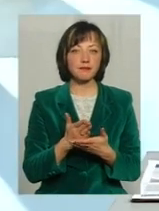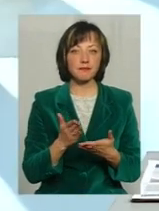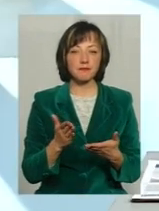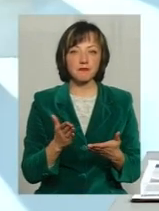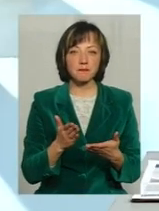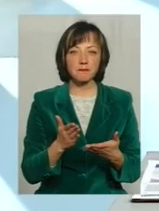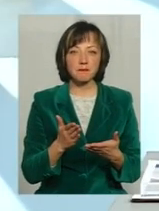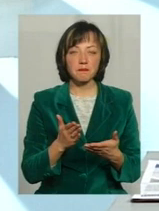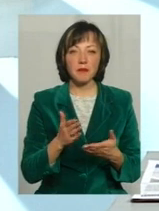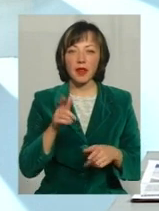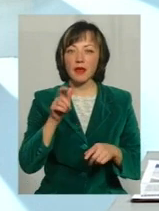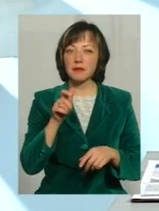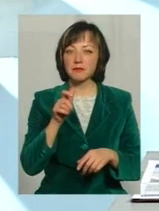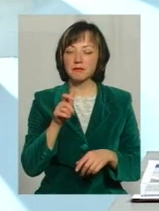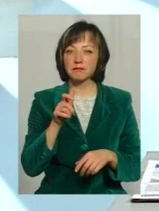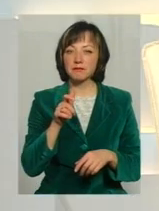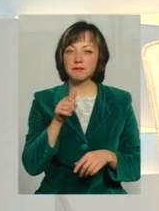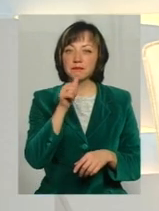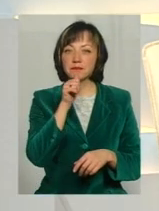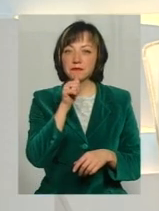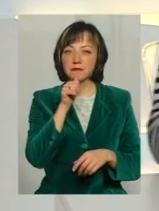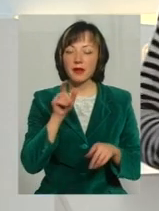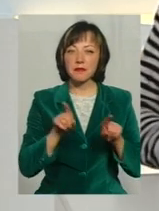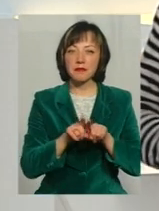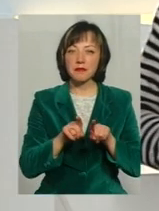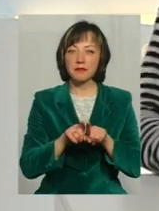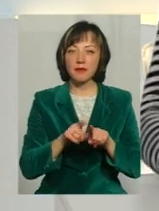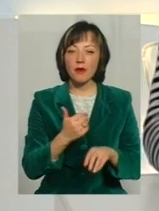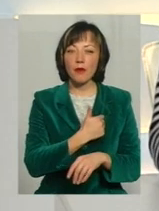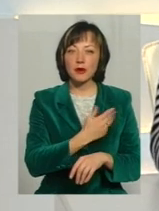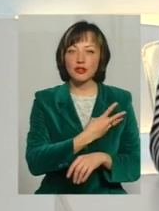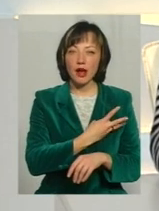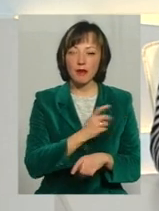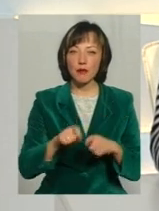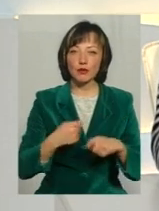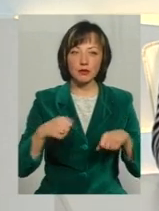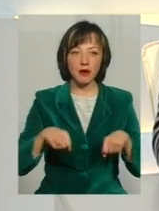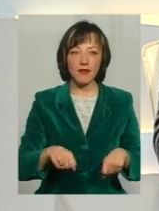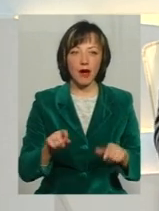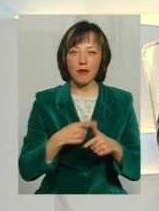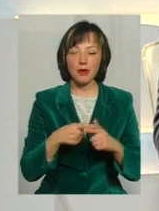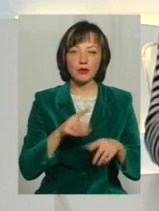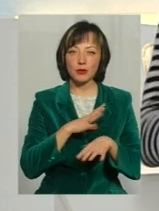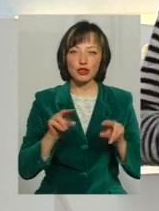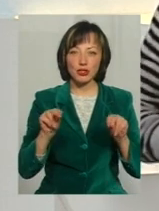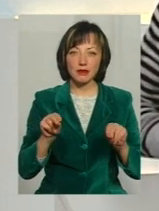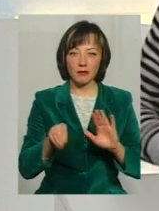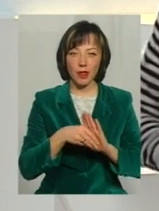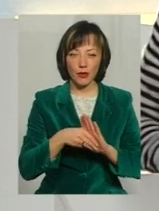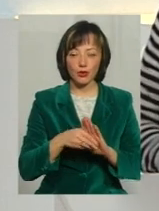порушити права або ж бути, скажімо, дуже чесним на руку